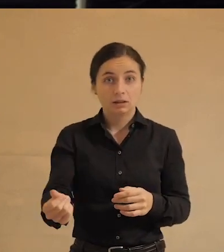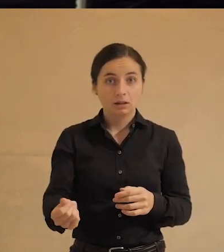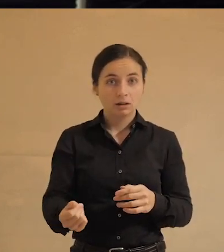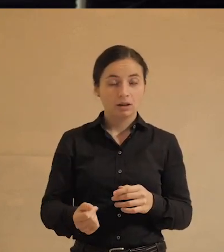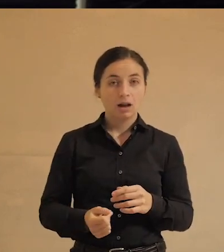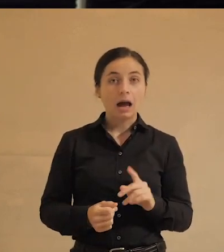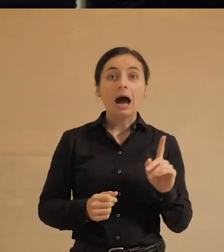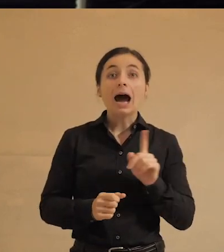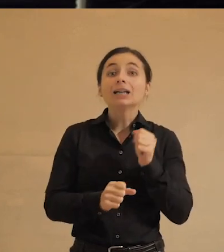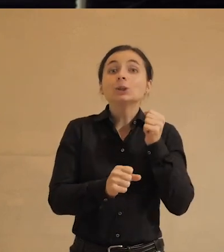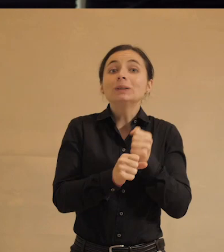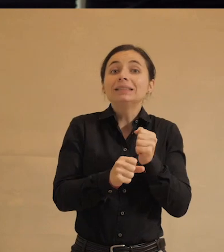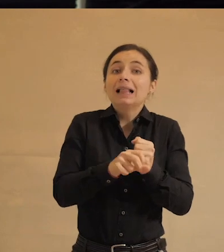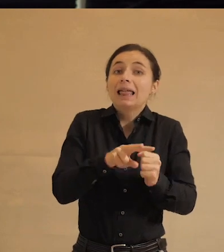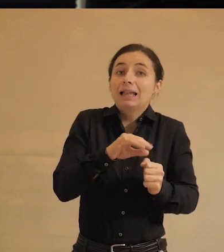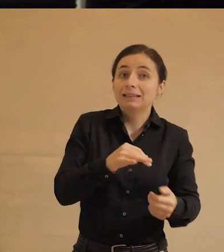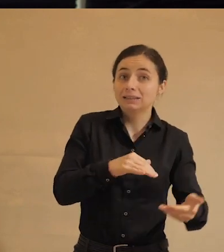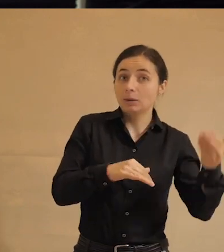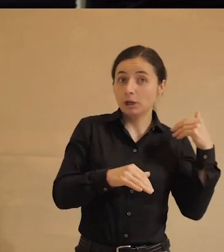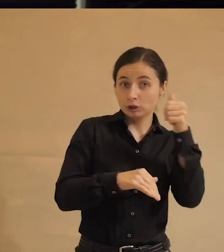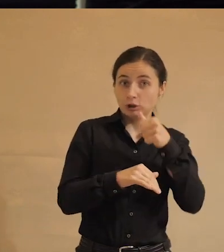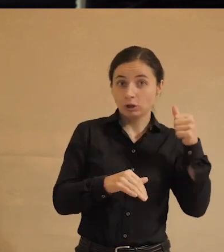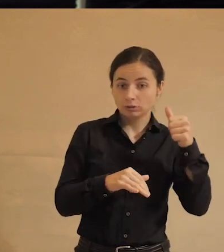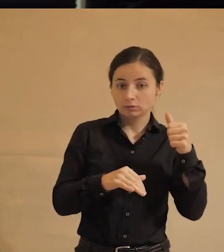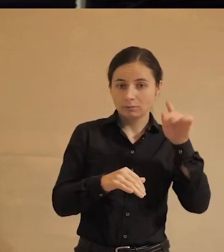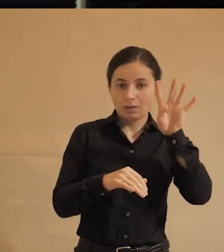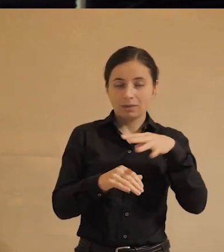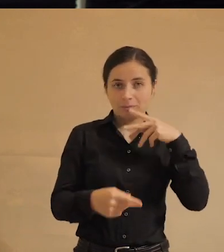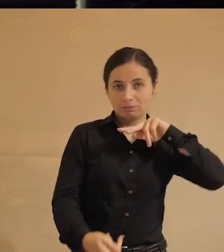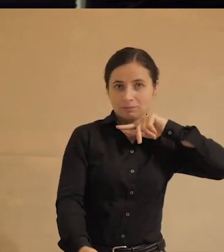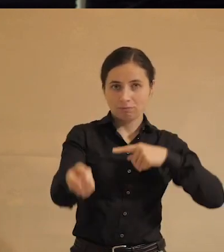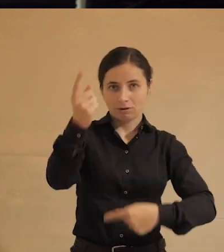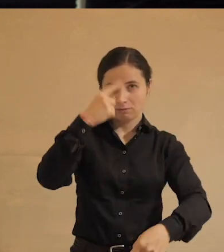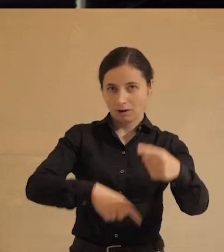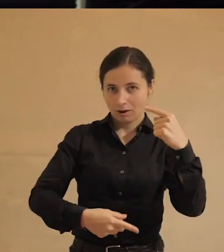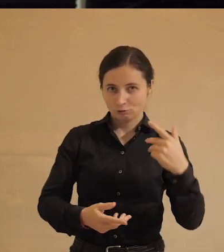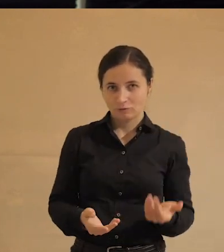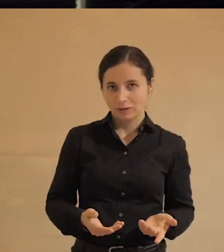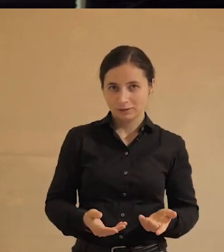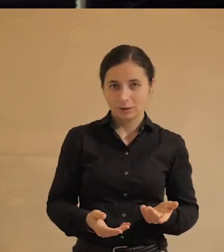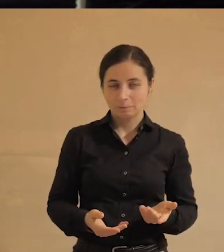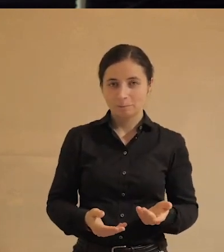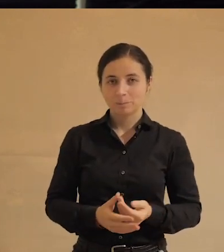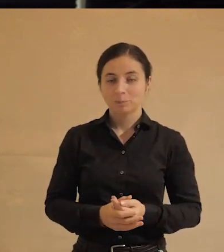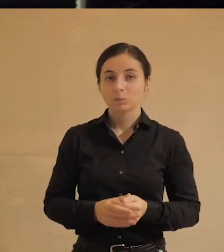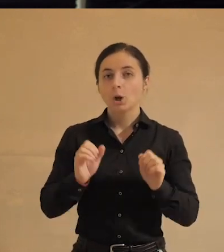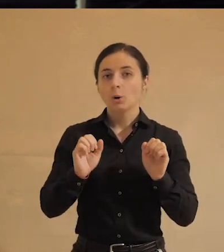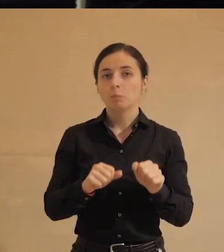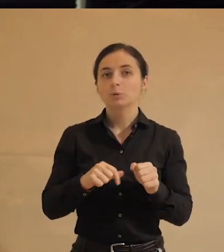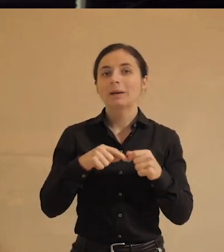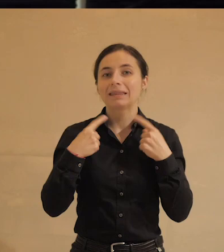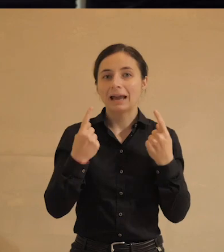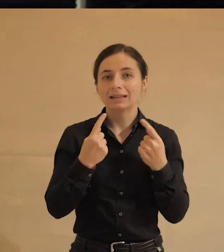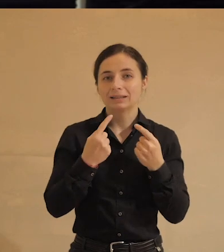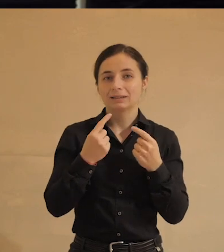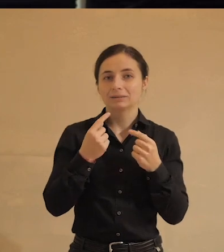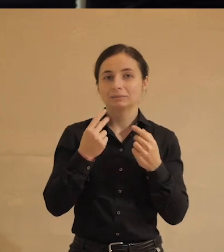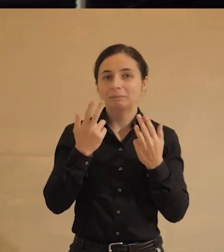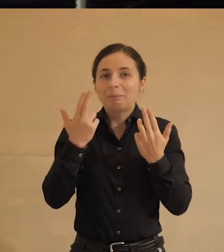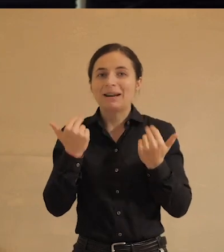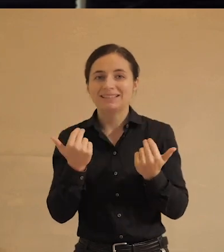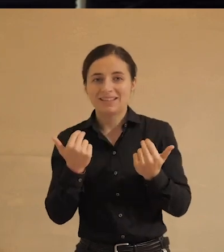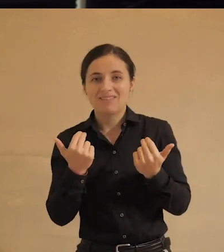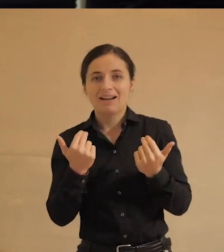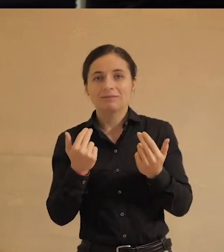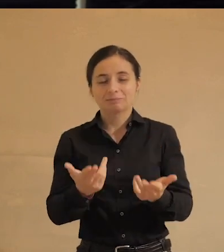что они делали, например, за прошедшую, год, эта таблица переворачивается. Значит, ну, может быть, не очень хотят признаваться, что ходили куда-то